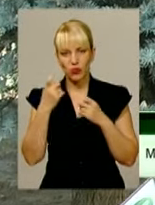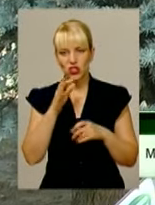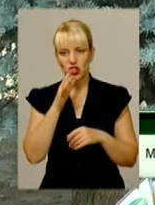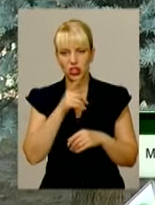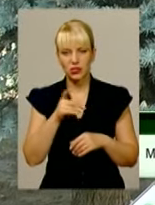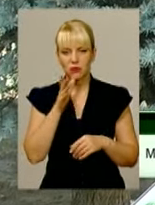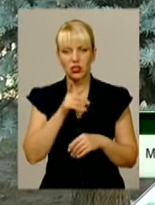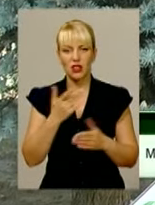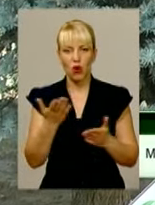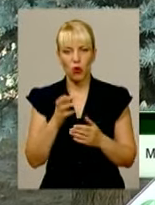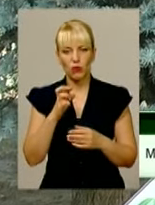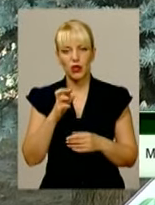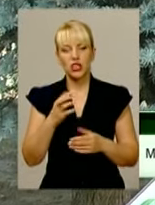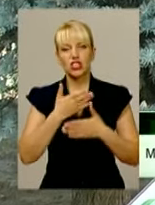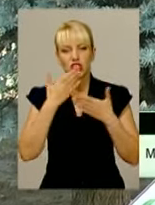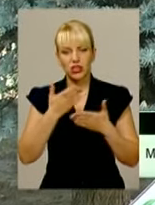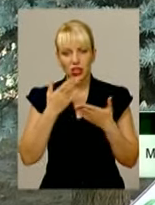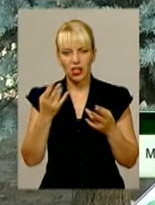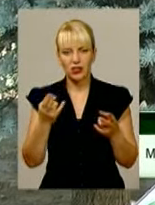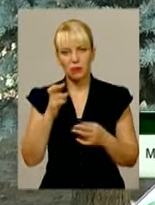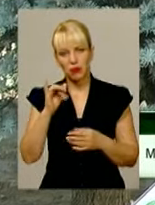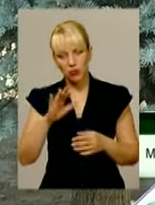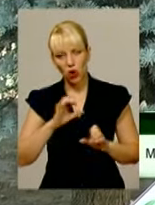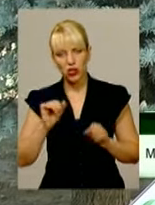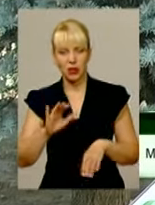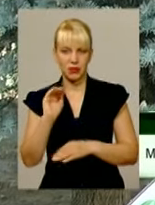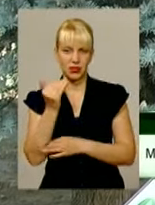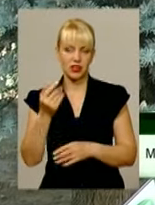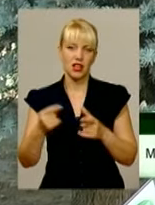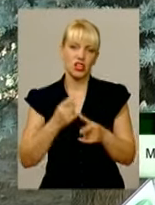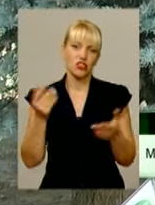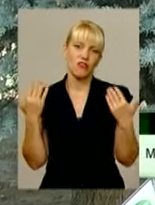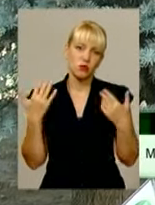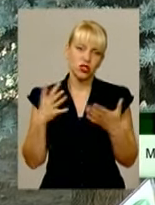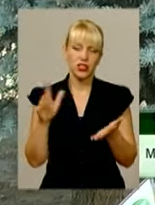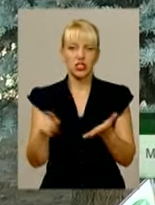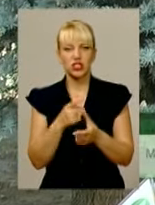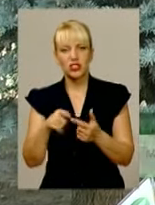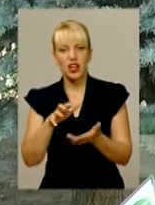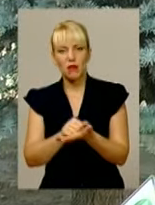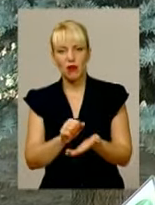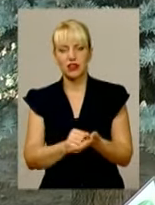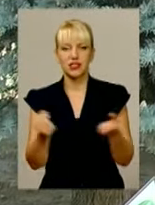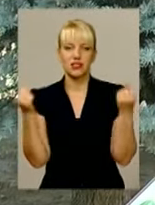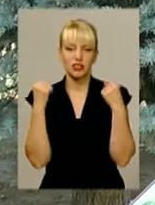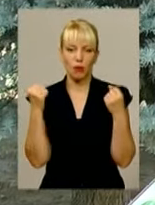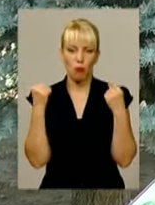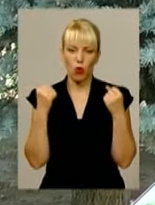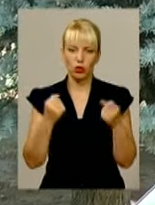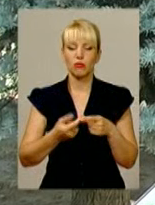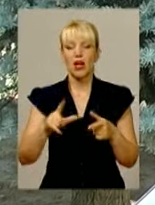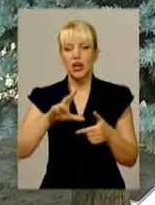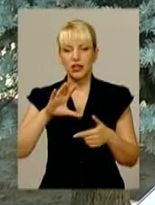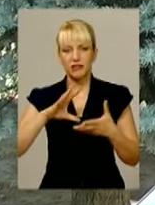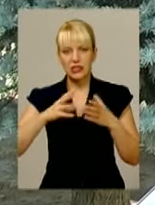під час якого вона могла би читати, відпочивати, займатися спортом, танцями, малюванням. В результаті вона